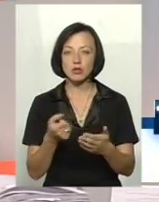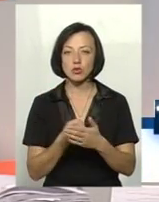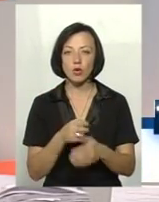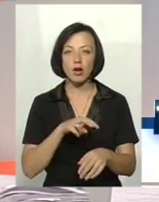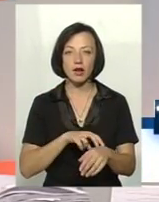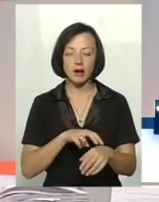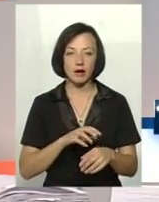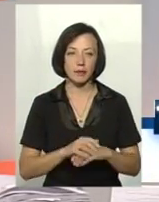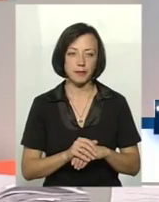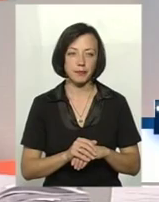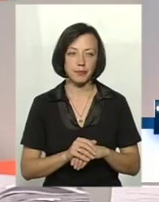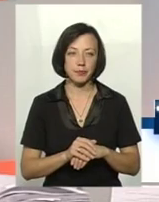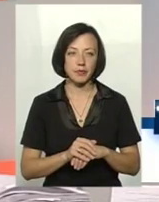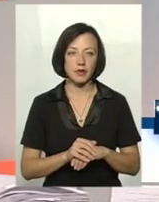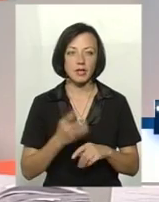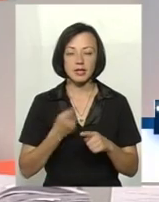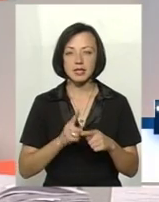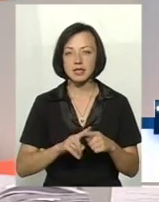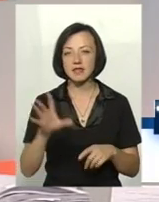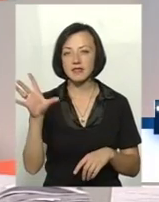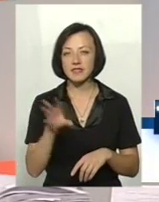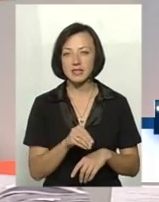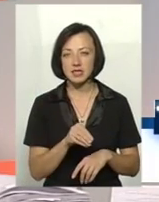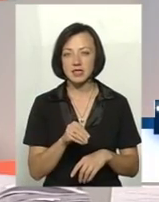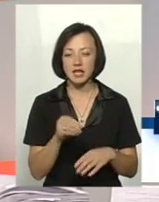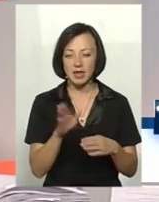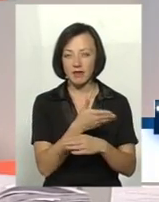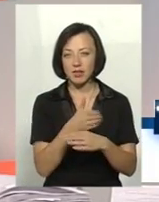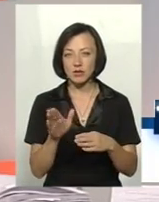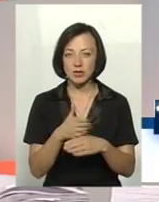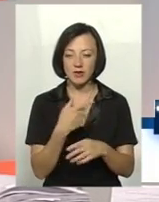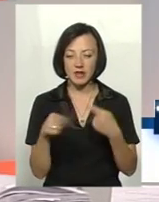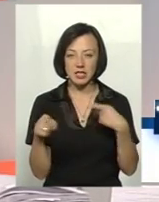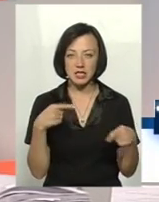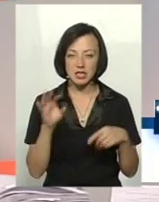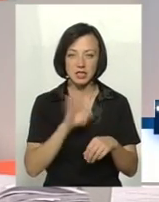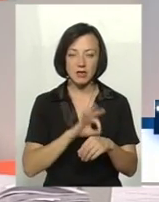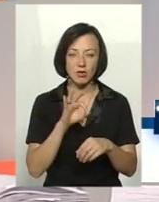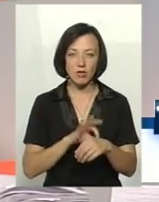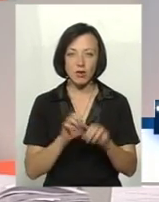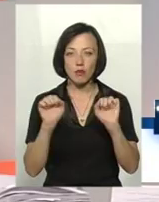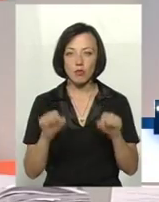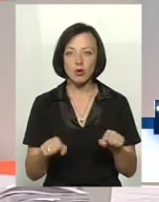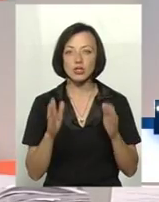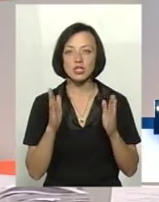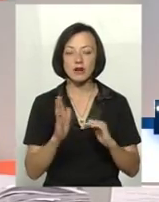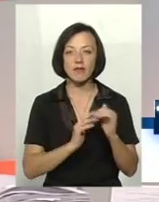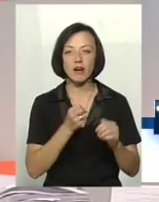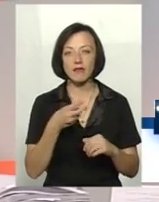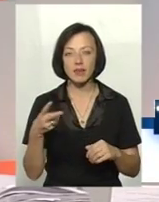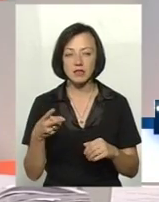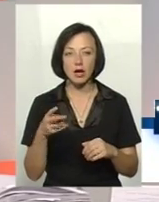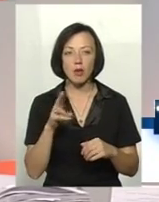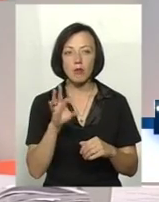ветеринарного фахівця. Потому що оці всі, значить, диференціації відрізнити оце захворювання може лише фахівець.